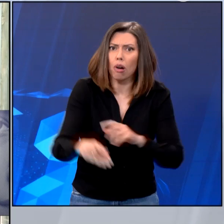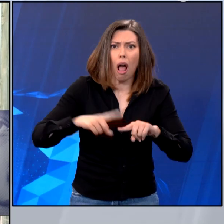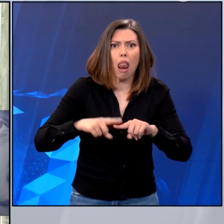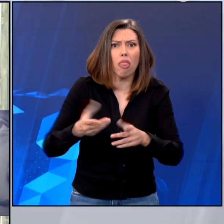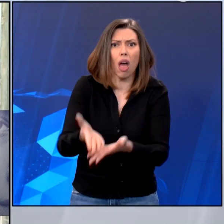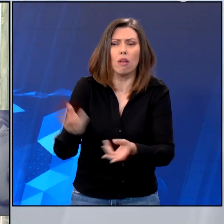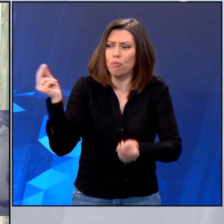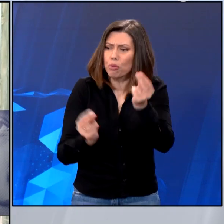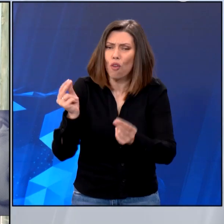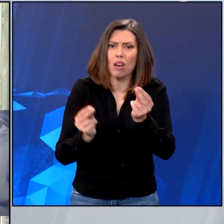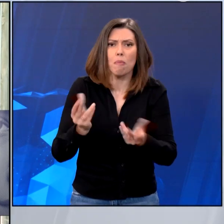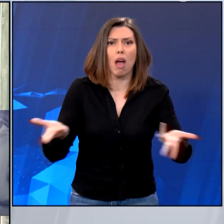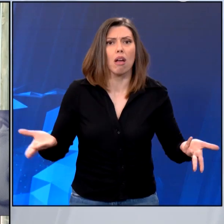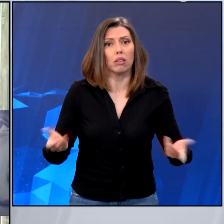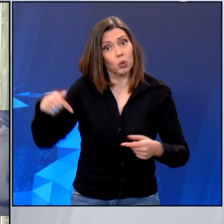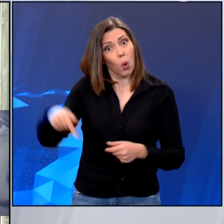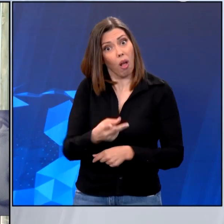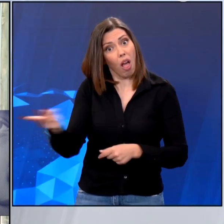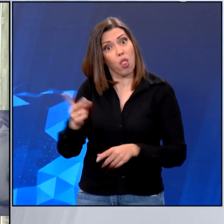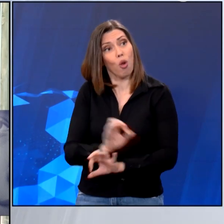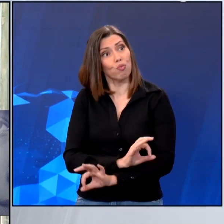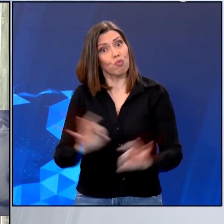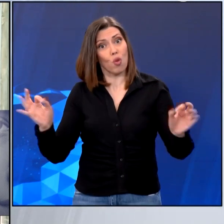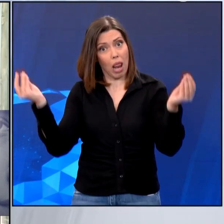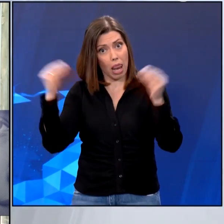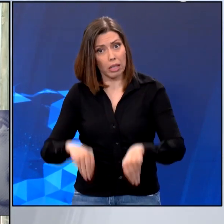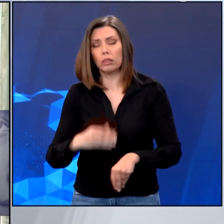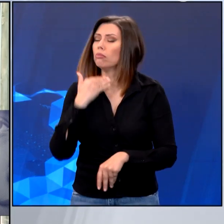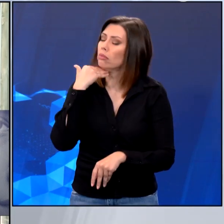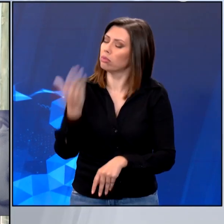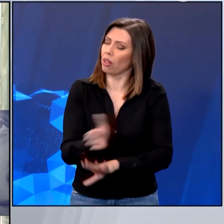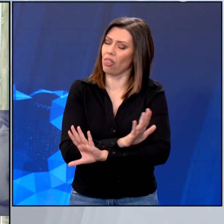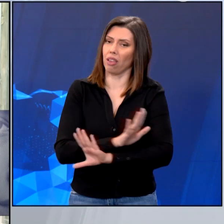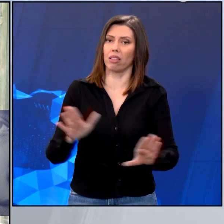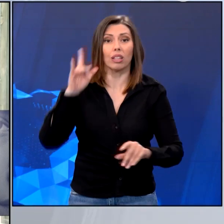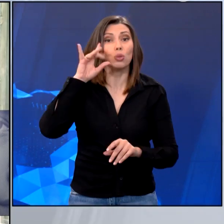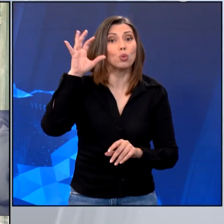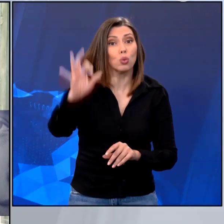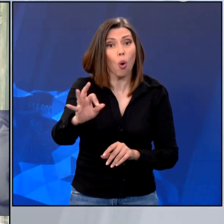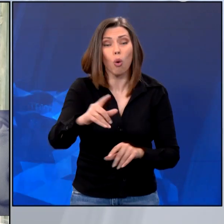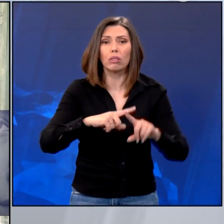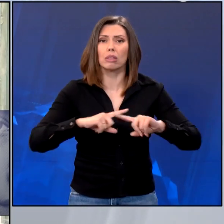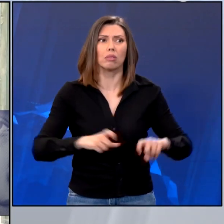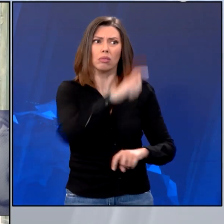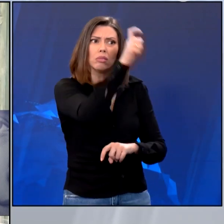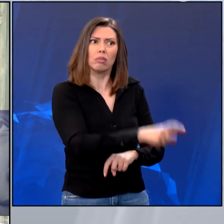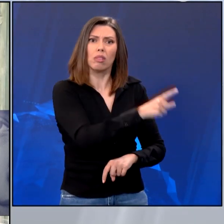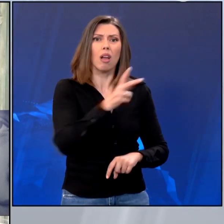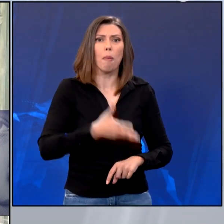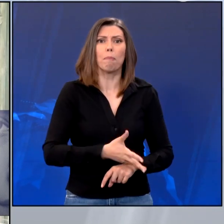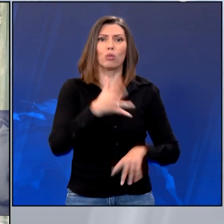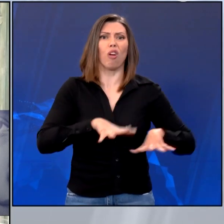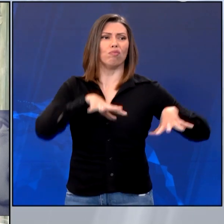μπορέσει να υπάρξει μια σοβαρή μαχητική, αξιόπιστη, πιστική απάντηση στη μονοκρατορία της